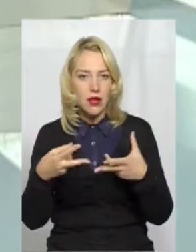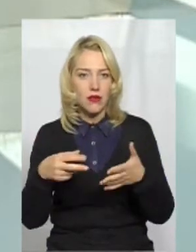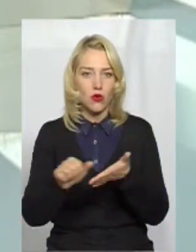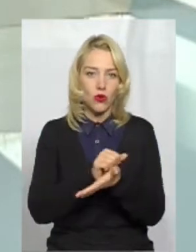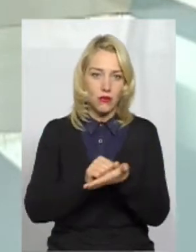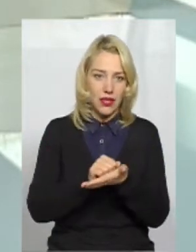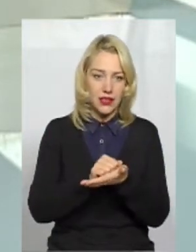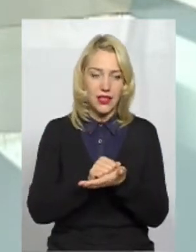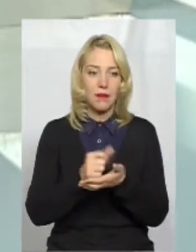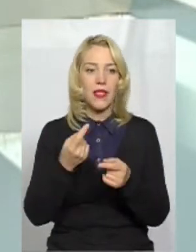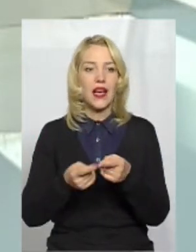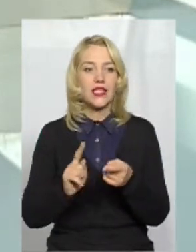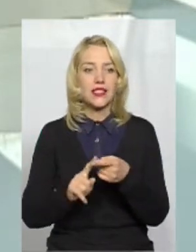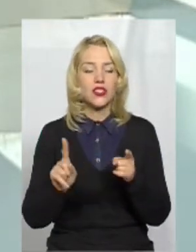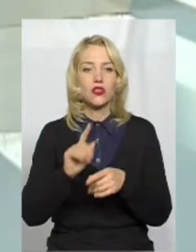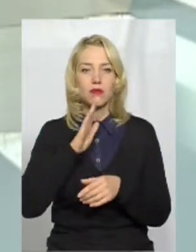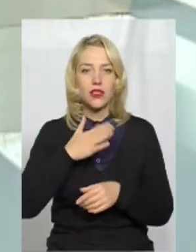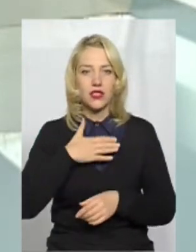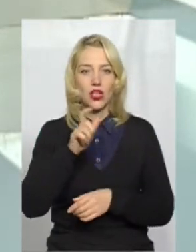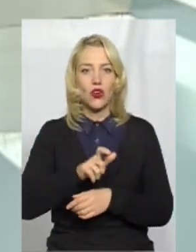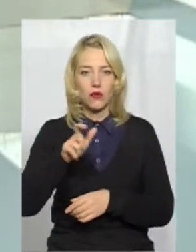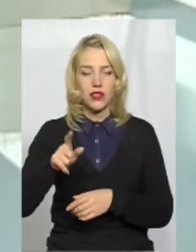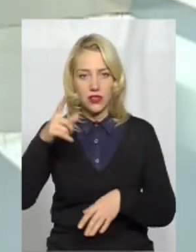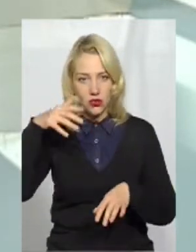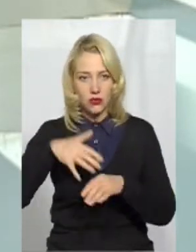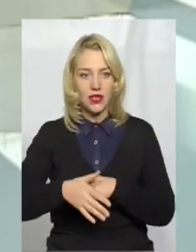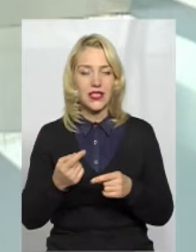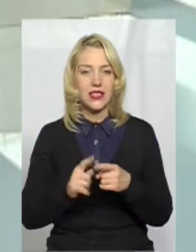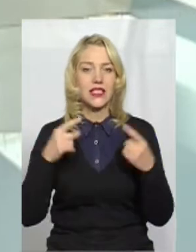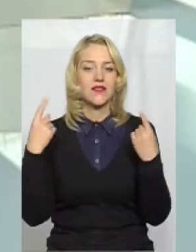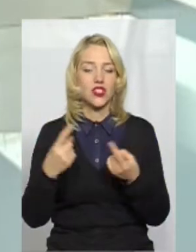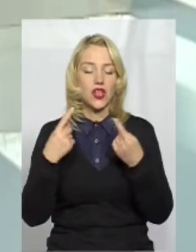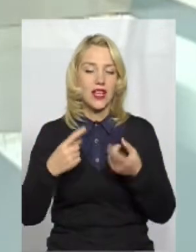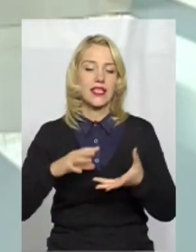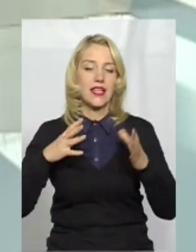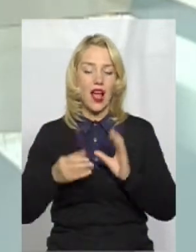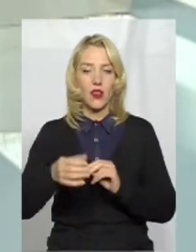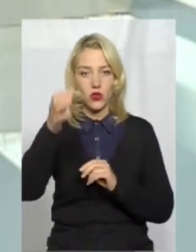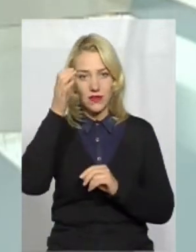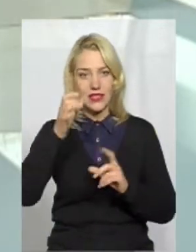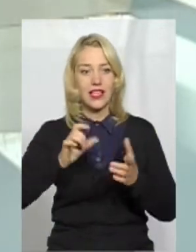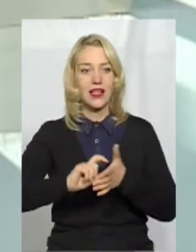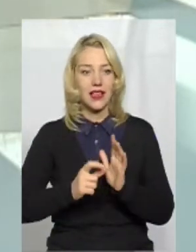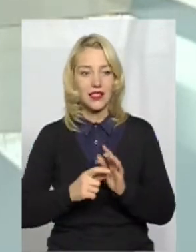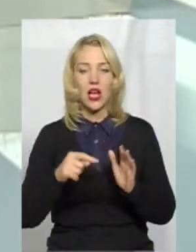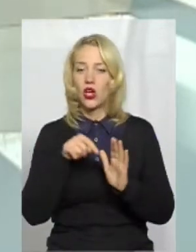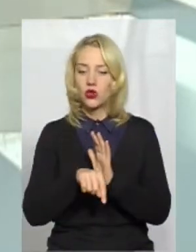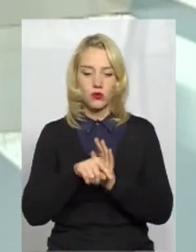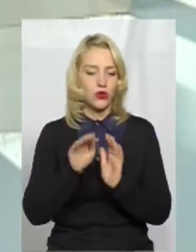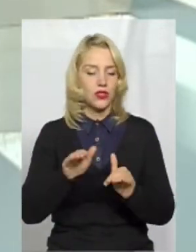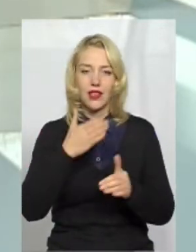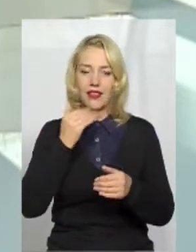Але це, щоб наші громадяни розуміли, це звичайний загальноосвітній клас, тобто дітей не